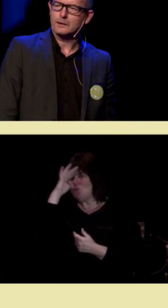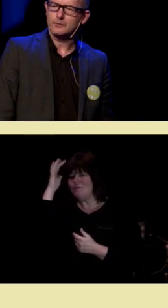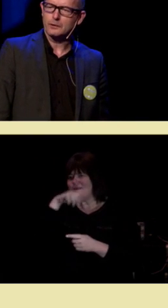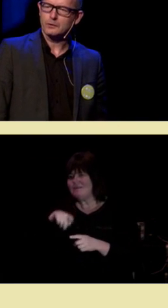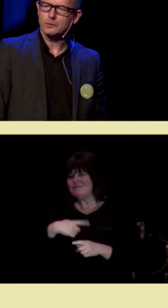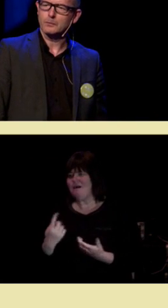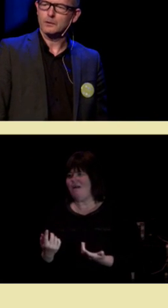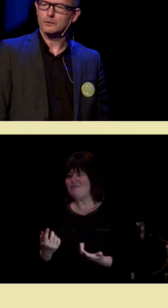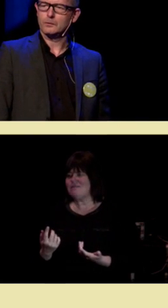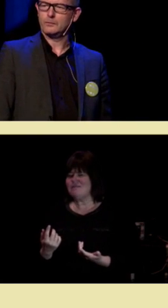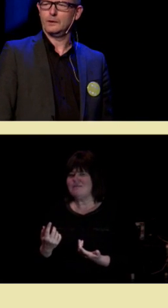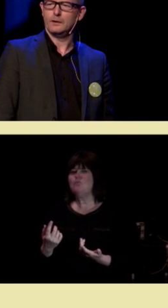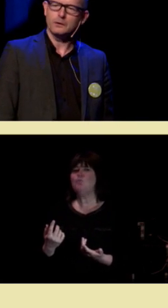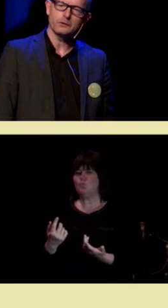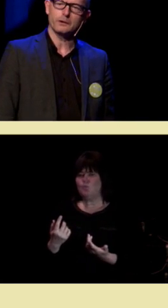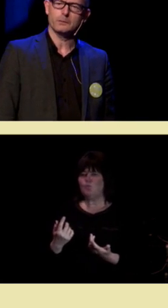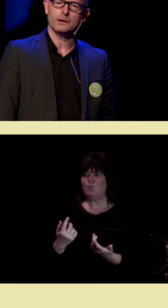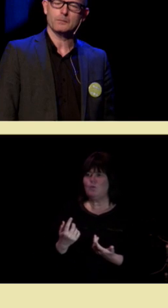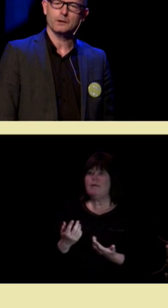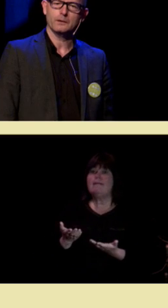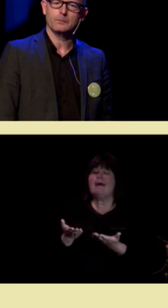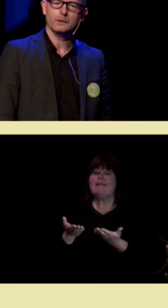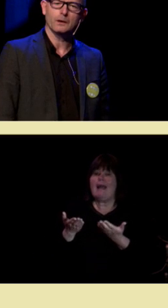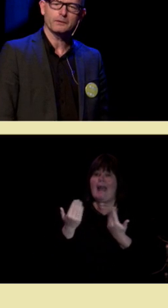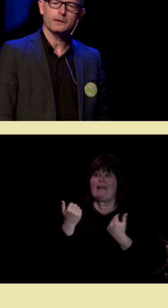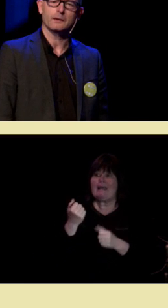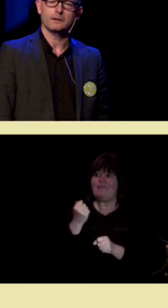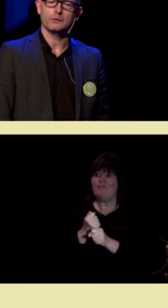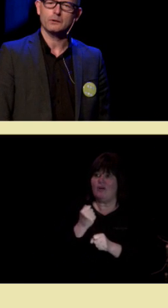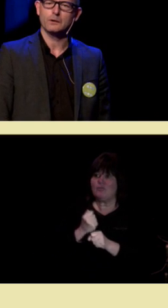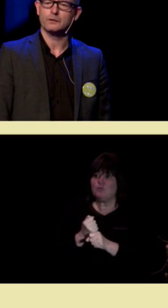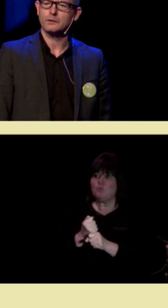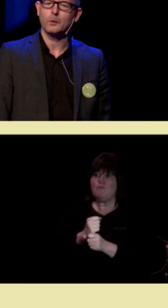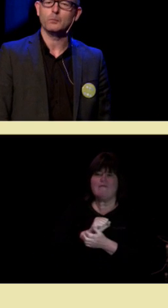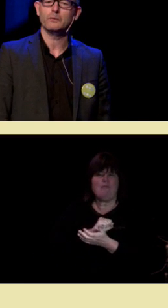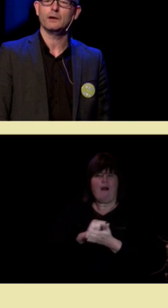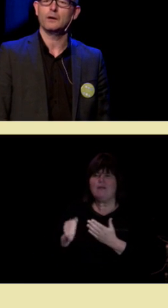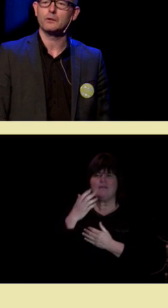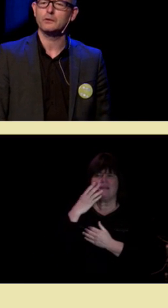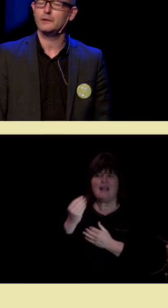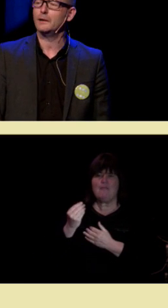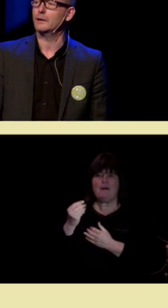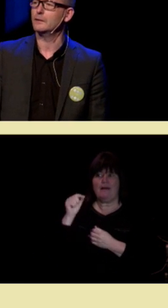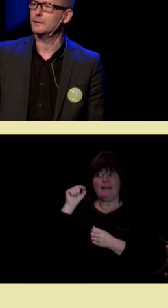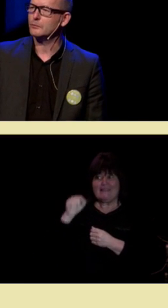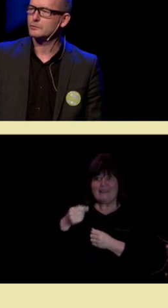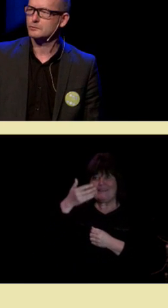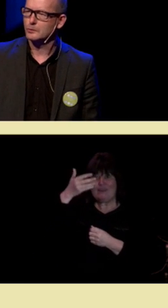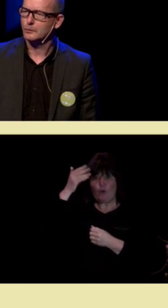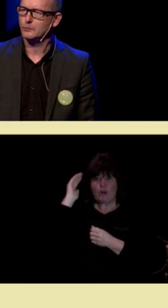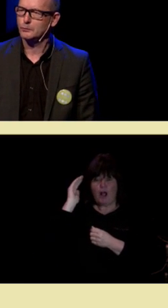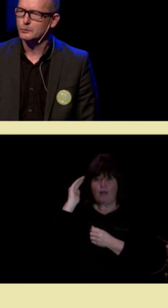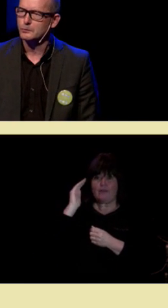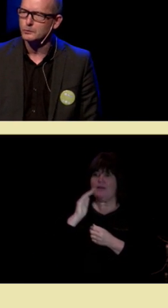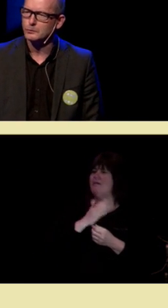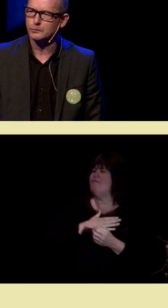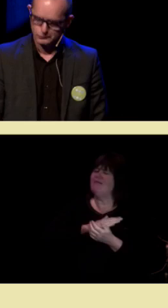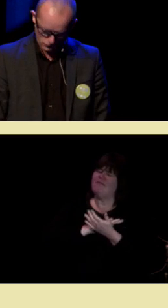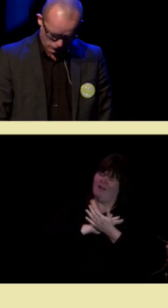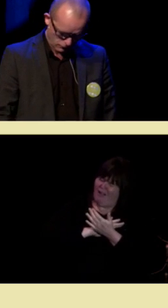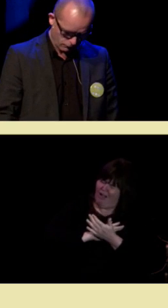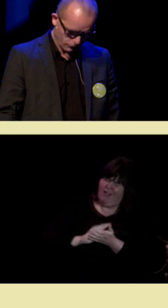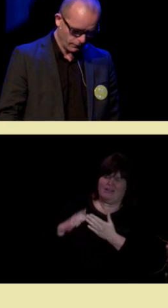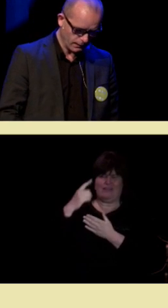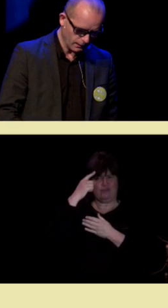enkle faktum som vi aldri må glemme, nemlig at dette organet kommer vi aldri til å forstå fullt ut.